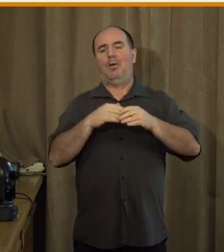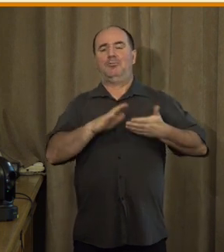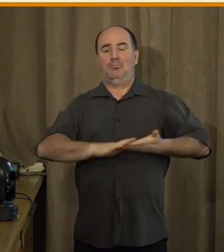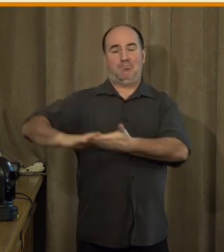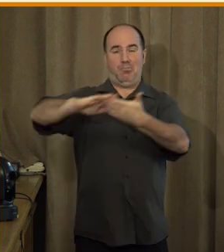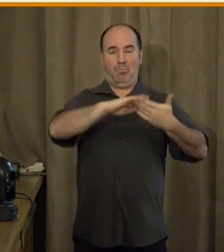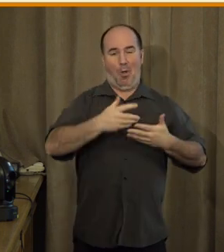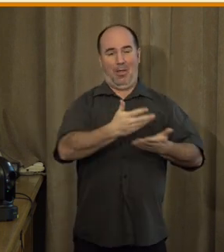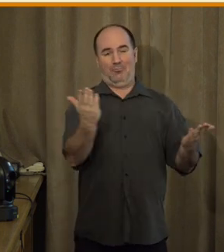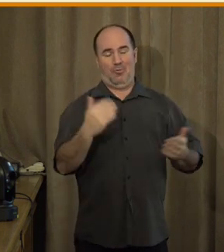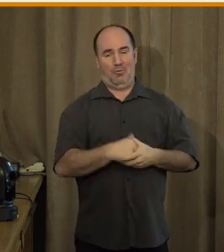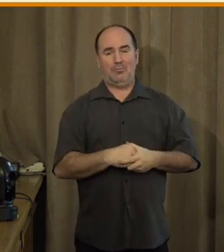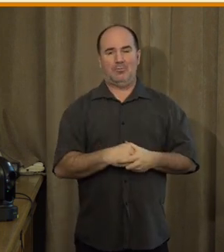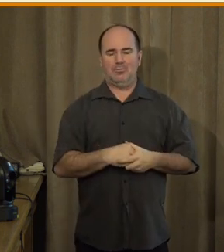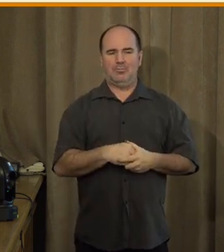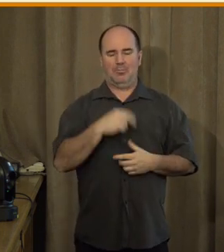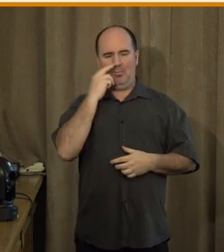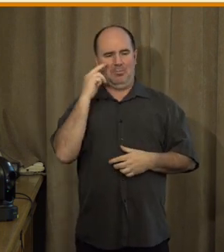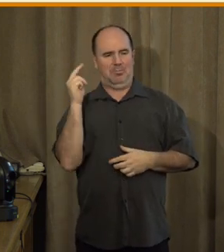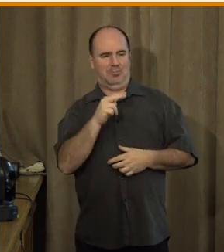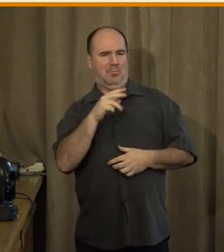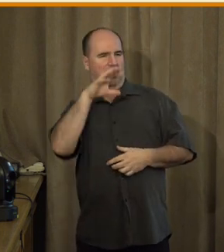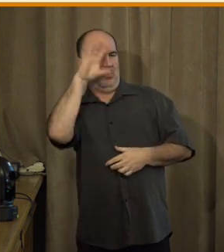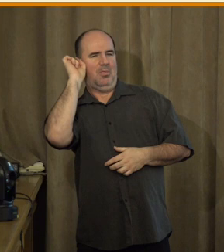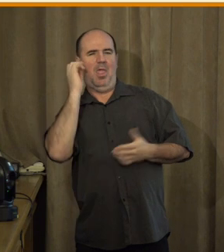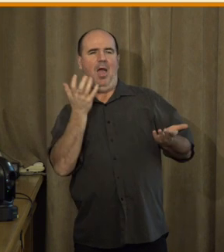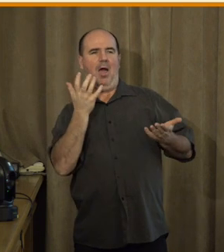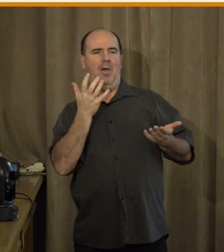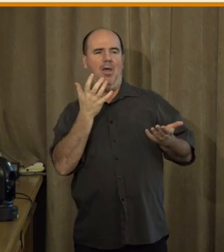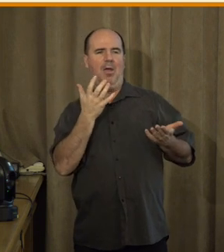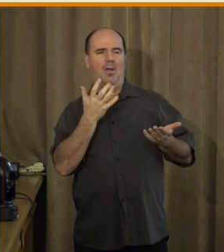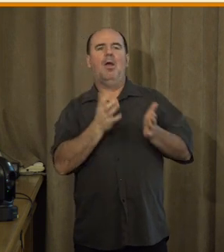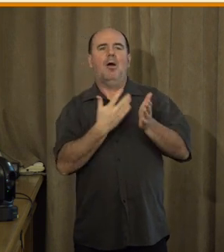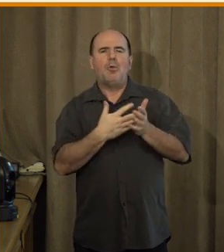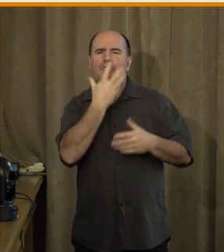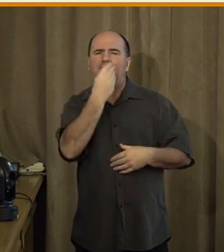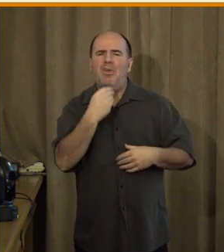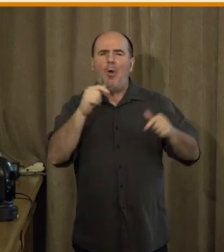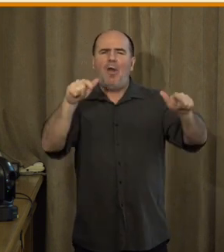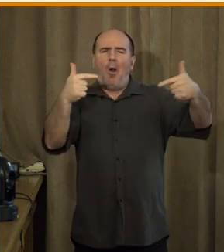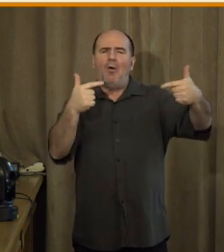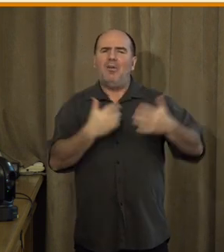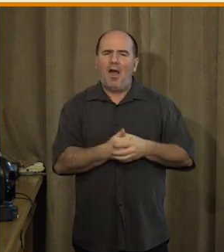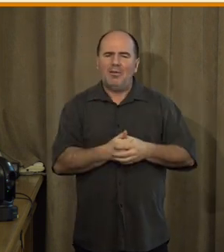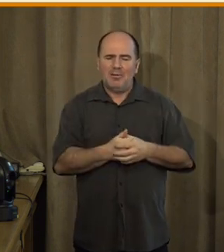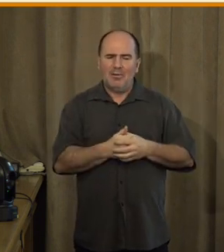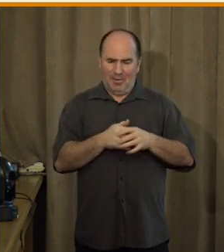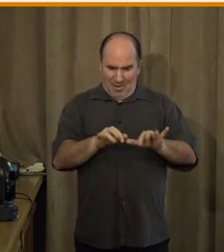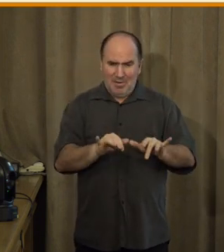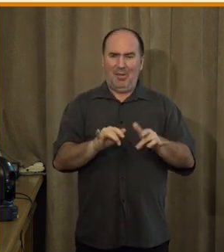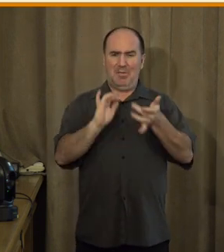nevidí přínos v tom, proč vlastně do online vůbec jít, proč využijet digitální služby a